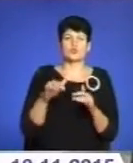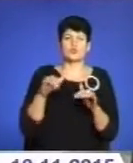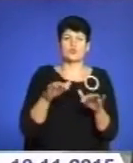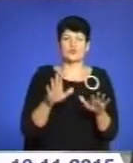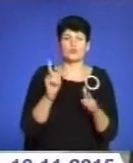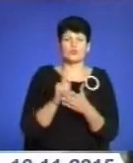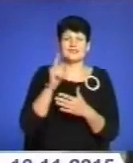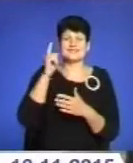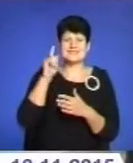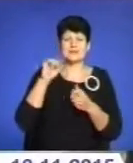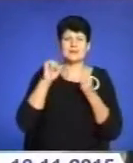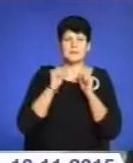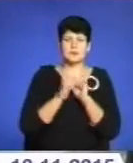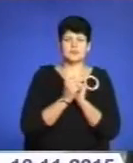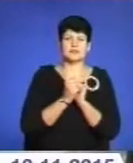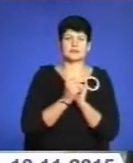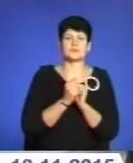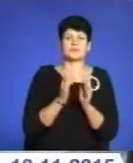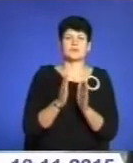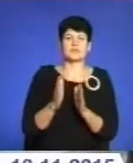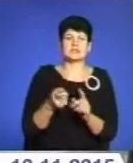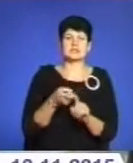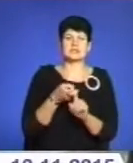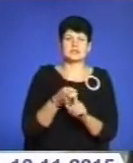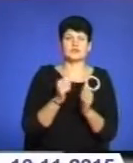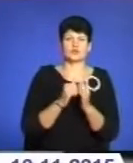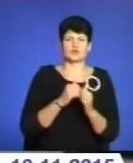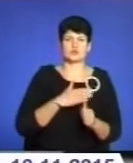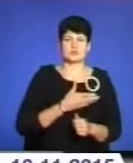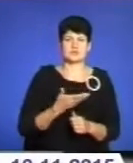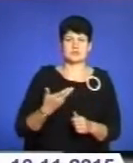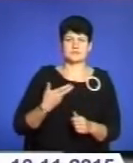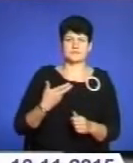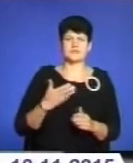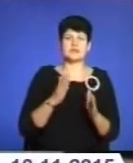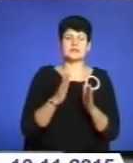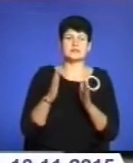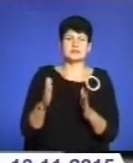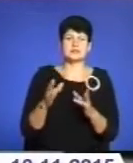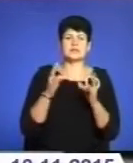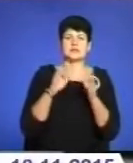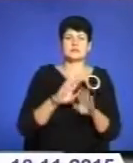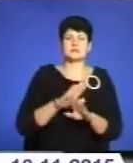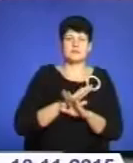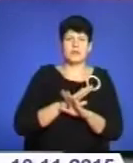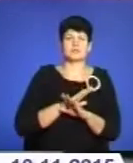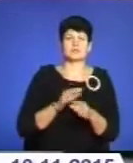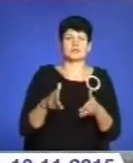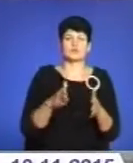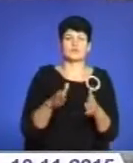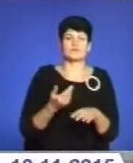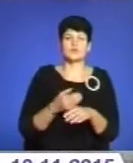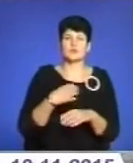пам'ятати. Безпека дорожнього руху залежить від кожного з нас. Статистика смертності та травматизму на дорогах Тернопільщини сумна.